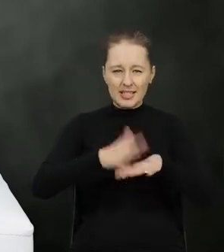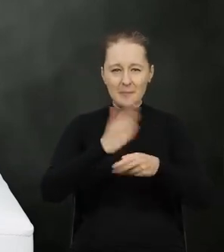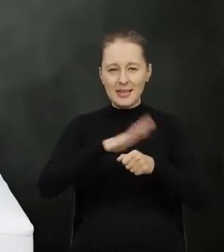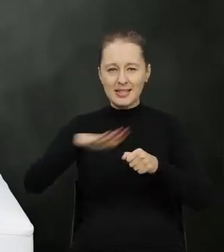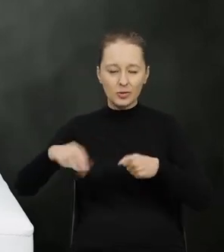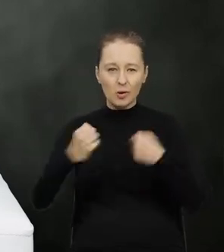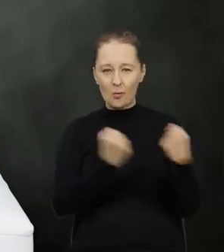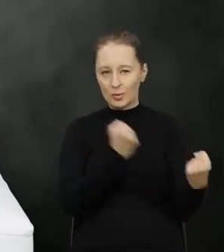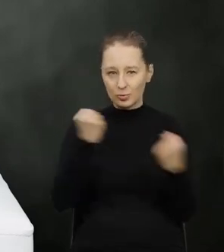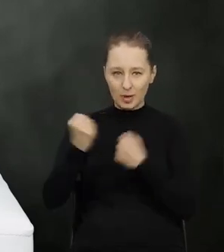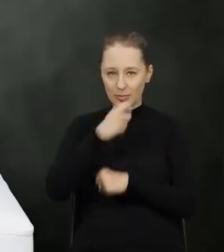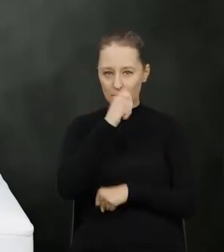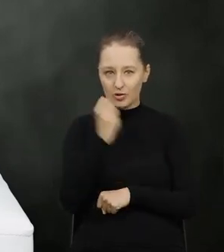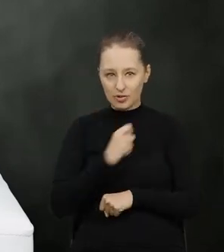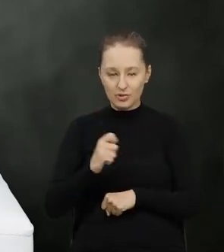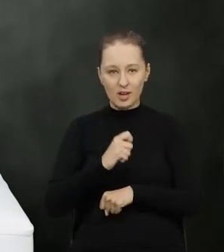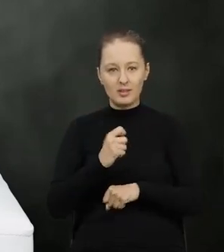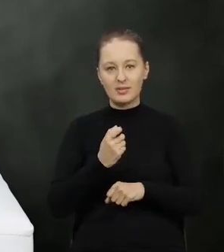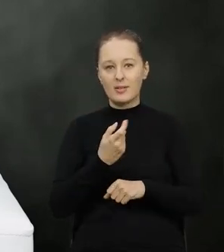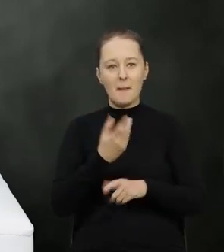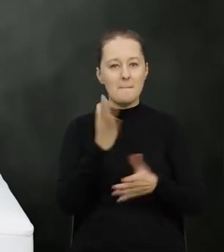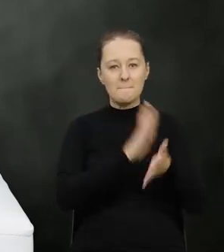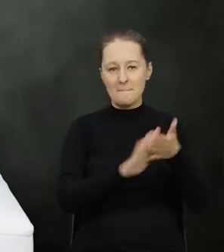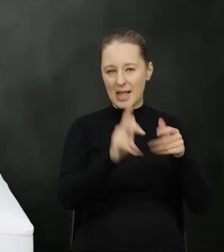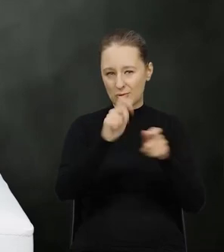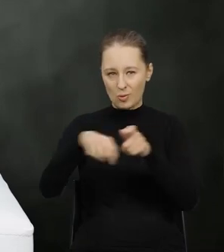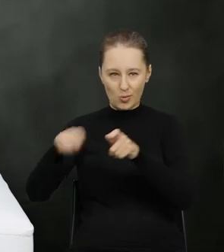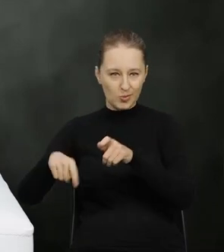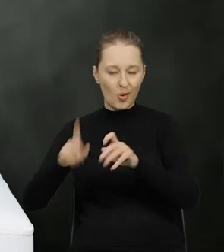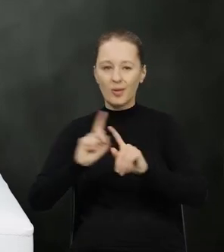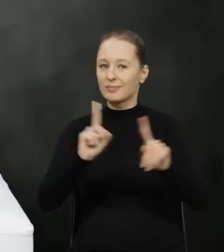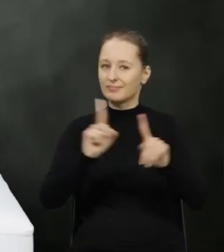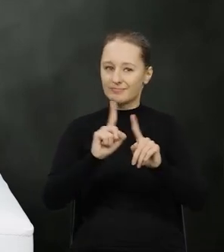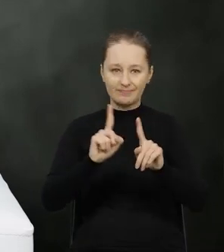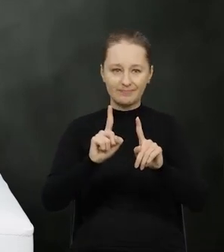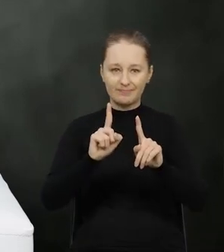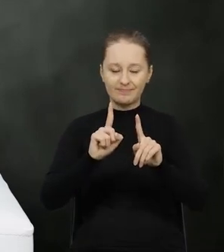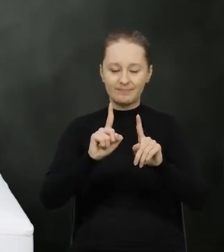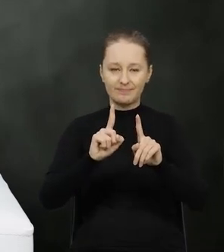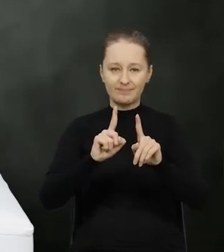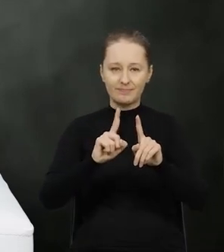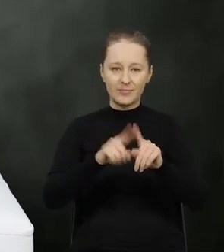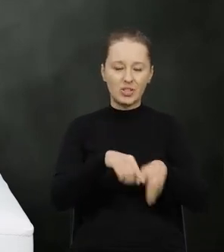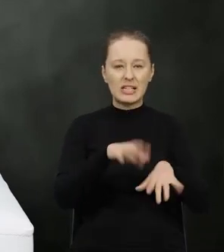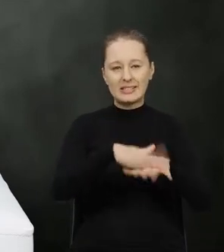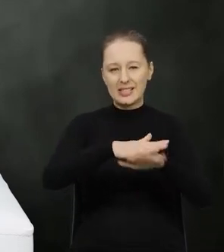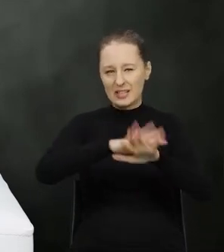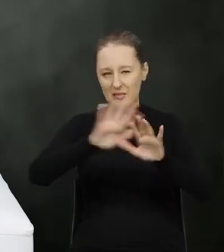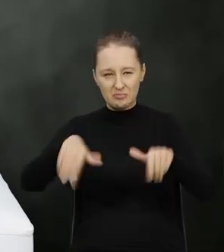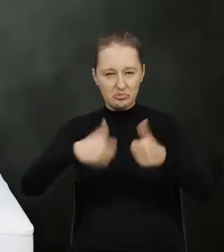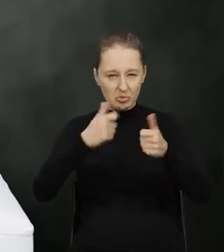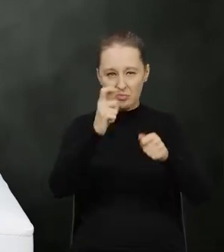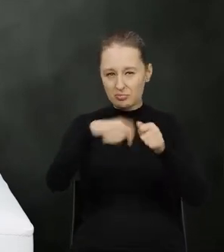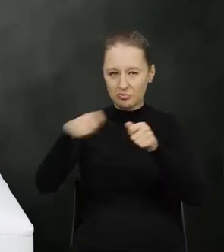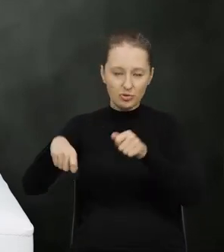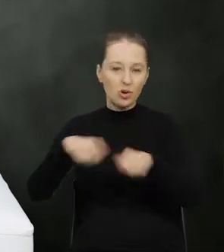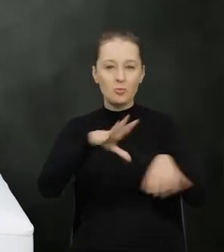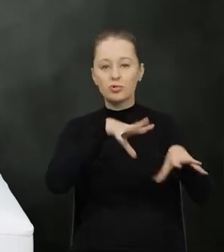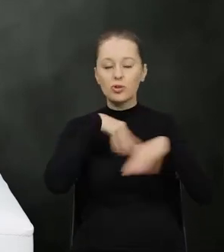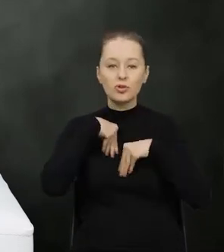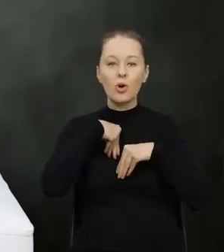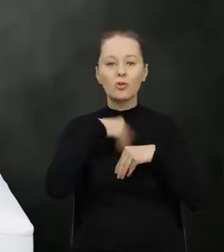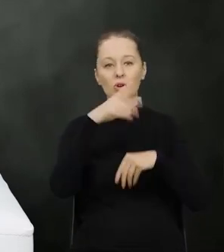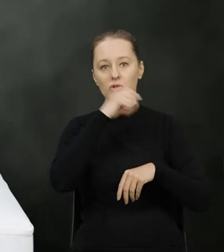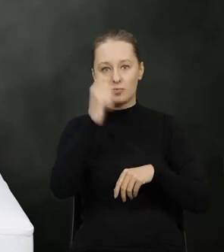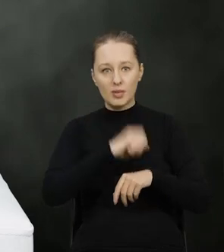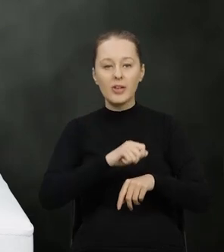system międzynarodowego przemieszczania odpadów nie podlega kontroli że odbywa się w sposób dowolny że przywożone do